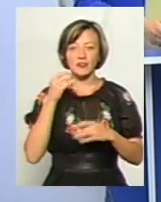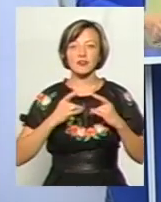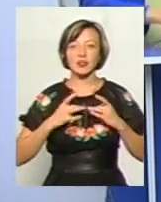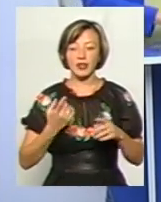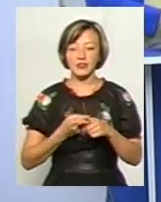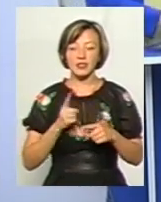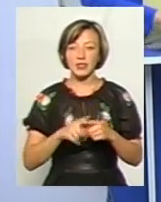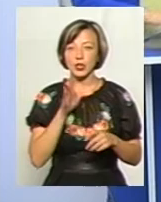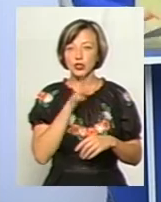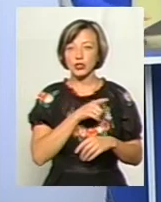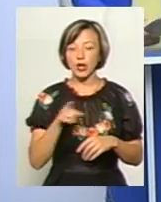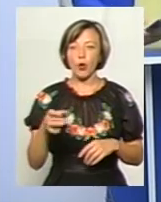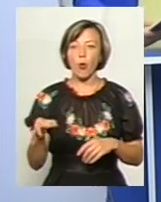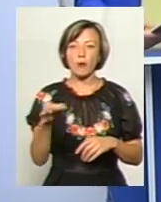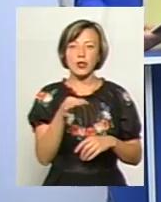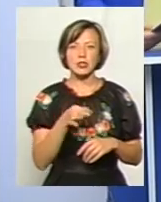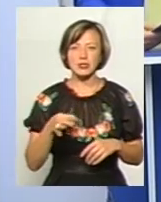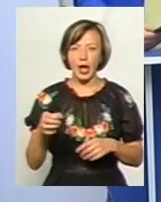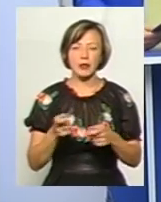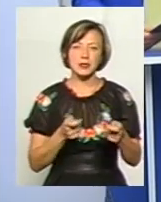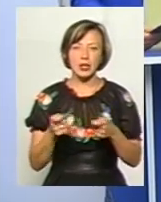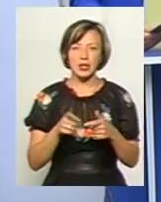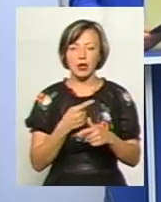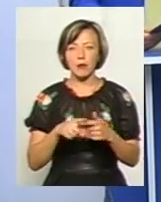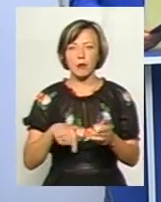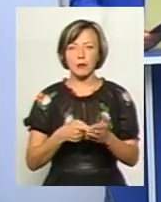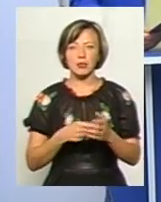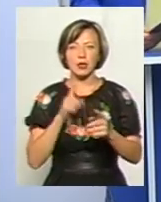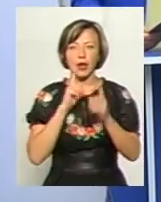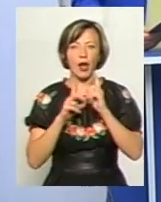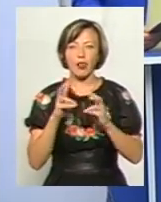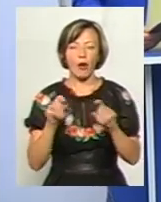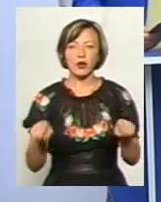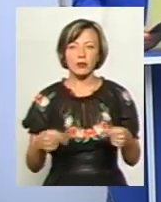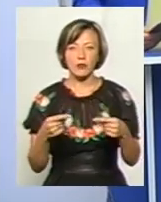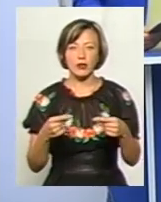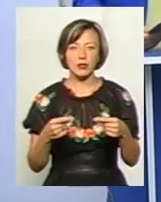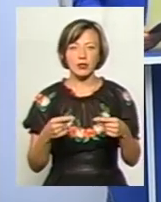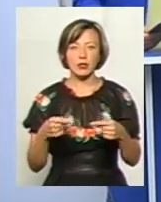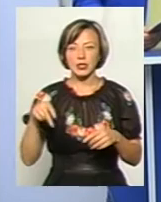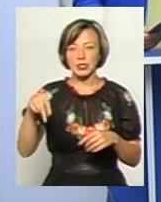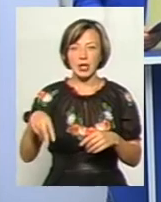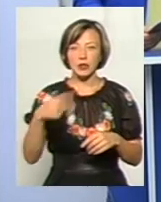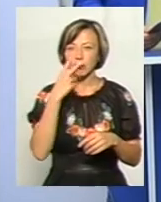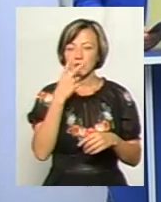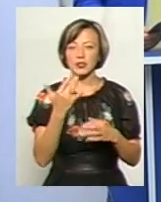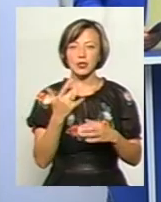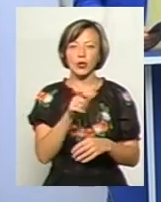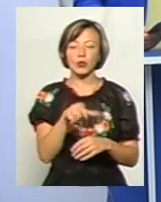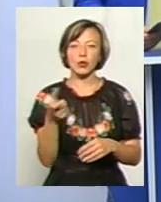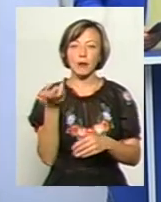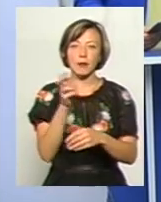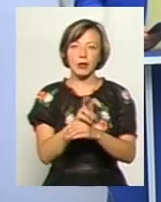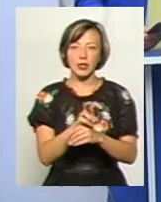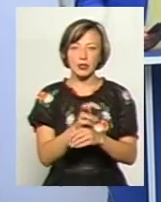обласна організація, там держадміністрація або міськрада їх не організувала. Станьте з боку, подивіться скільки людей прийде,